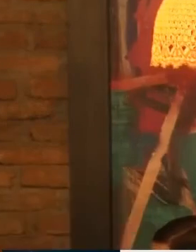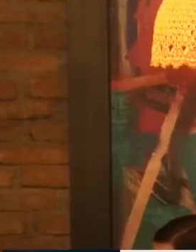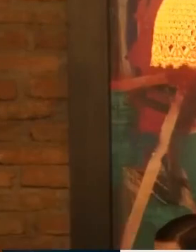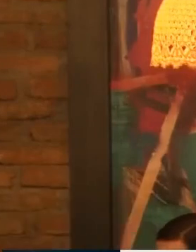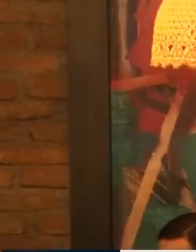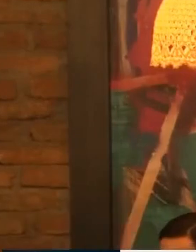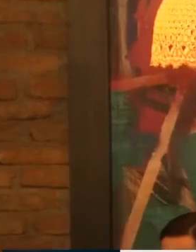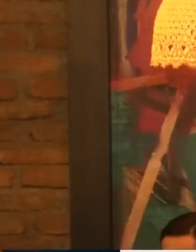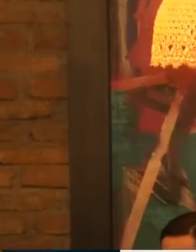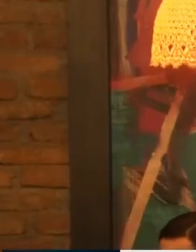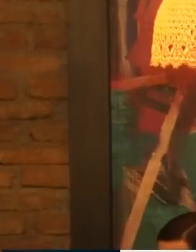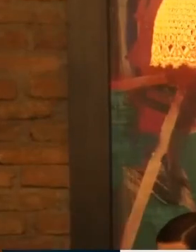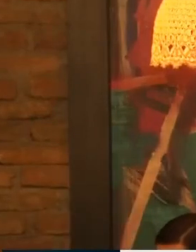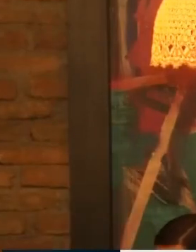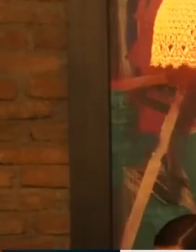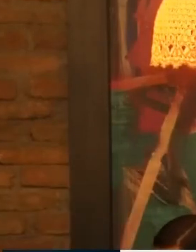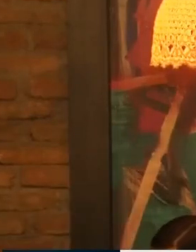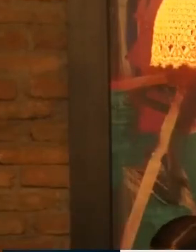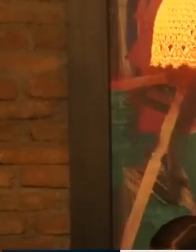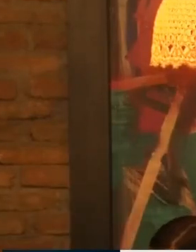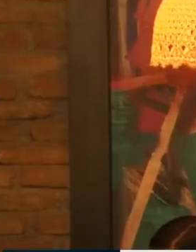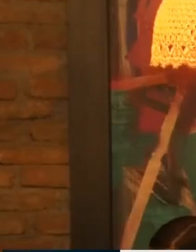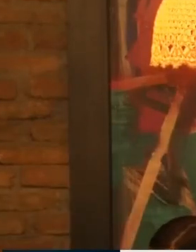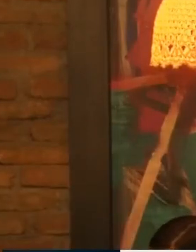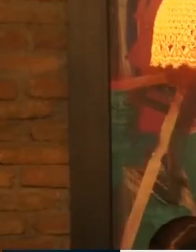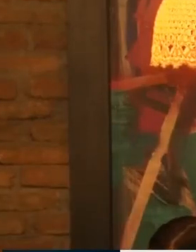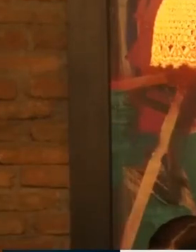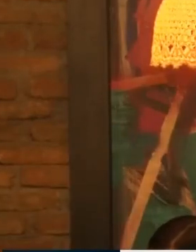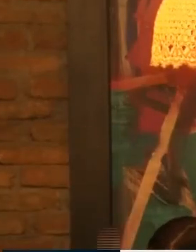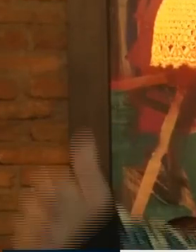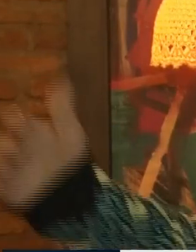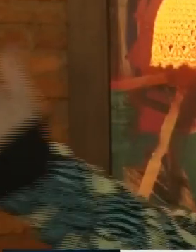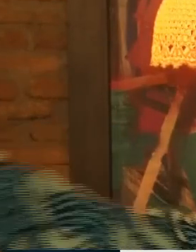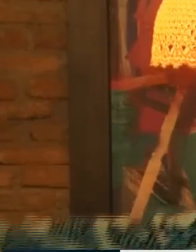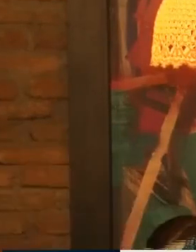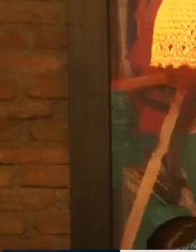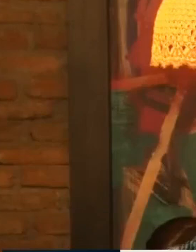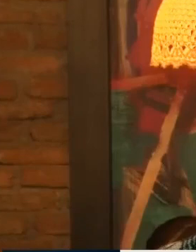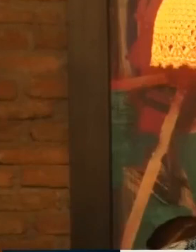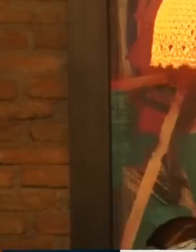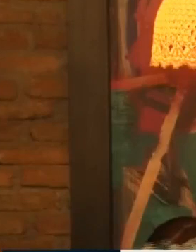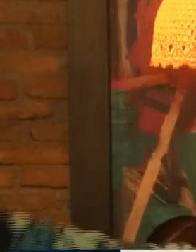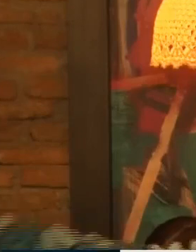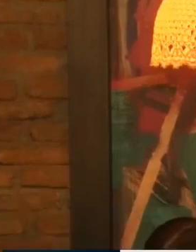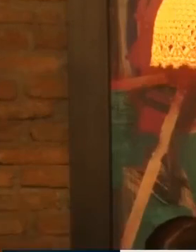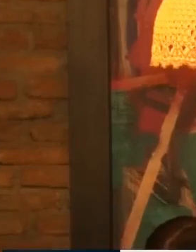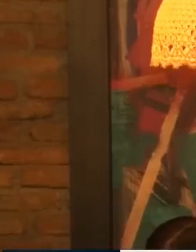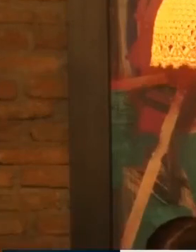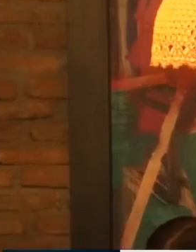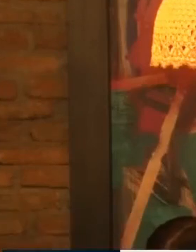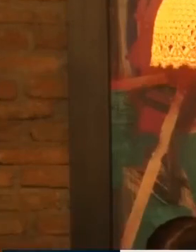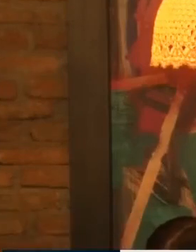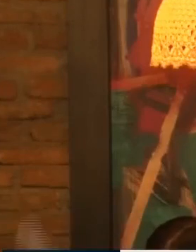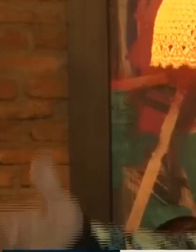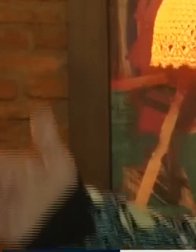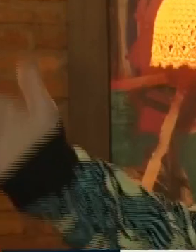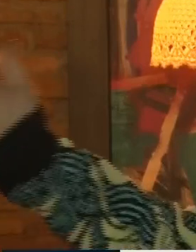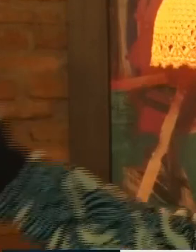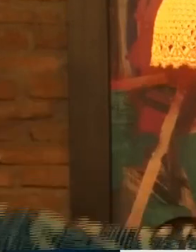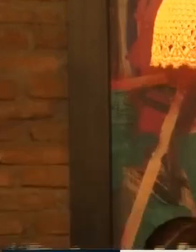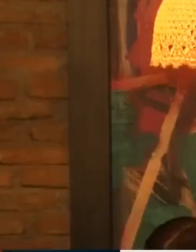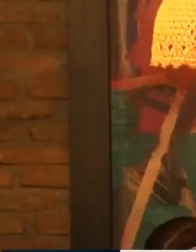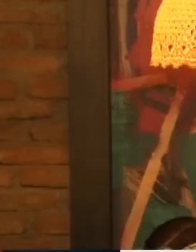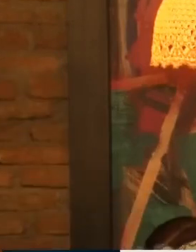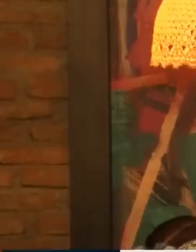prej fitorës në Sundance prej tri qmimeve kryesore Gjoj bërë historinë Sundance mas pari u